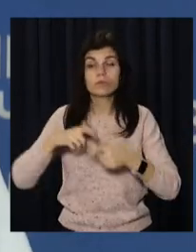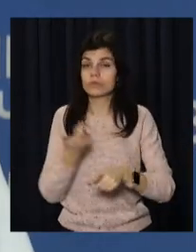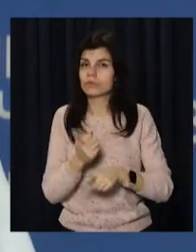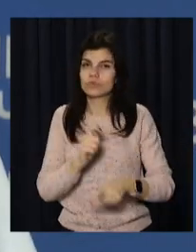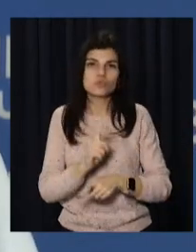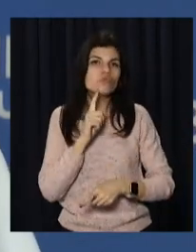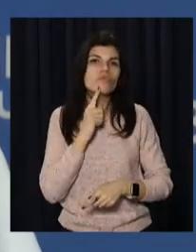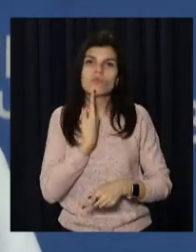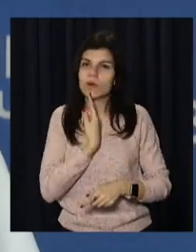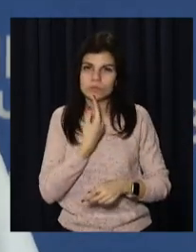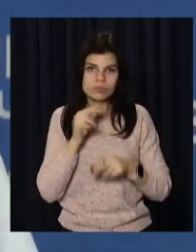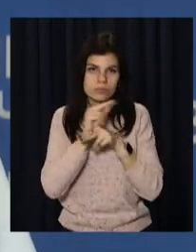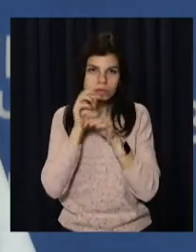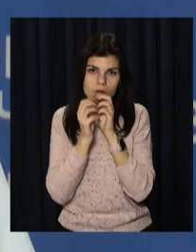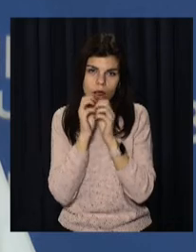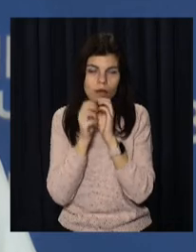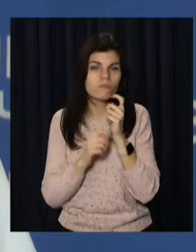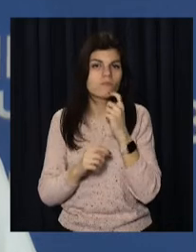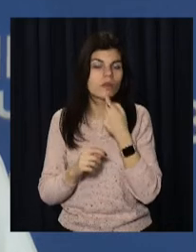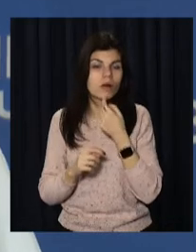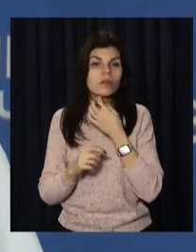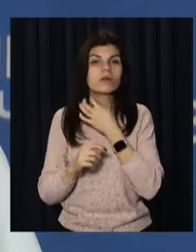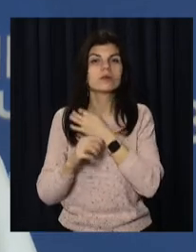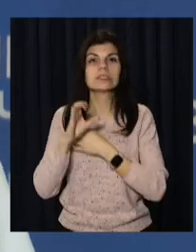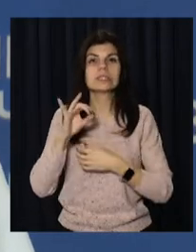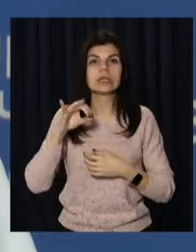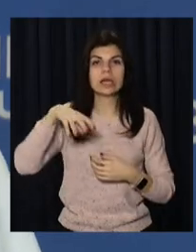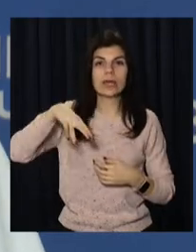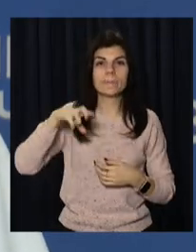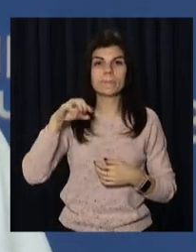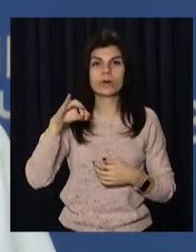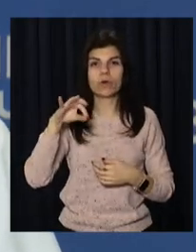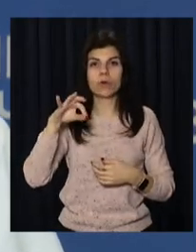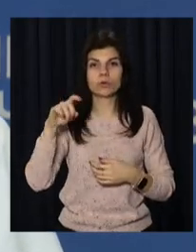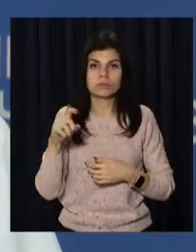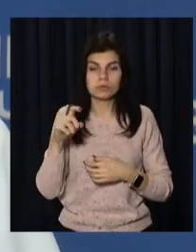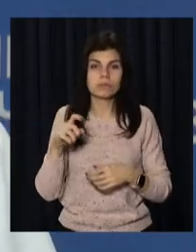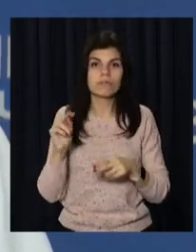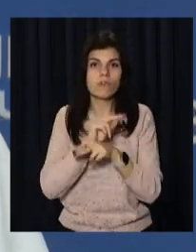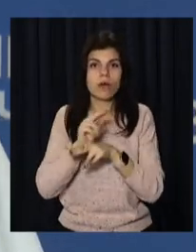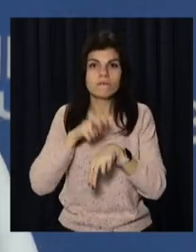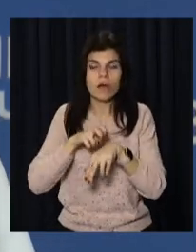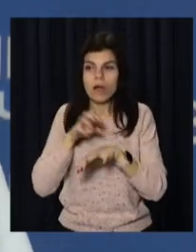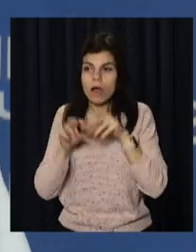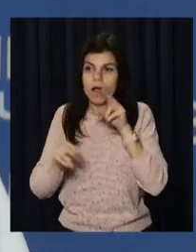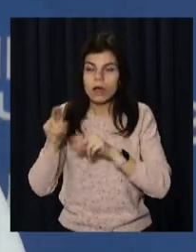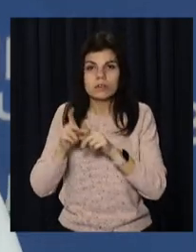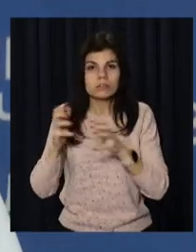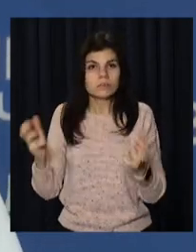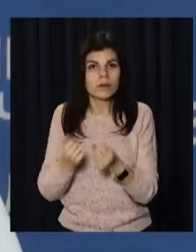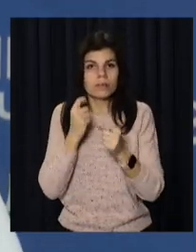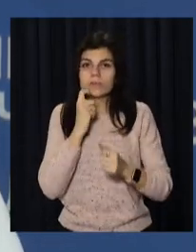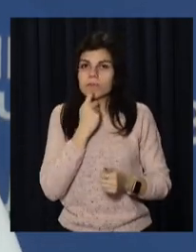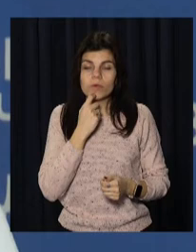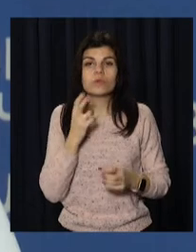важкий симбіоз, який, на жаль, мало шансів заставляє лікарям. Але ми бачимо, що кількість